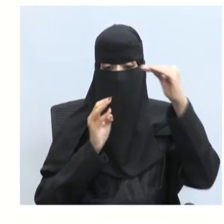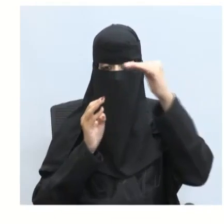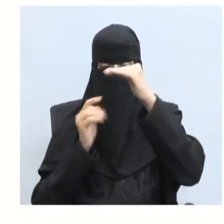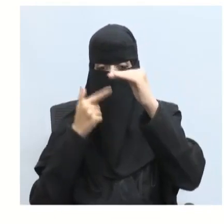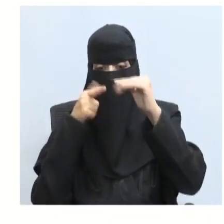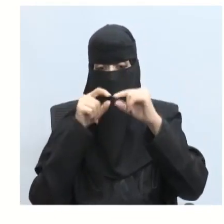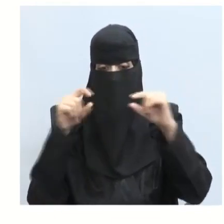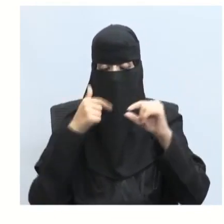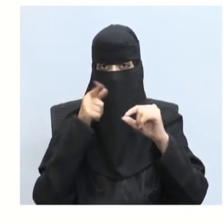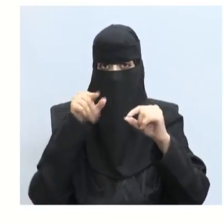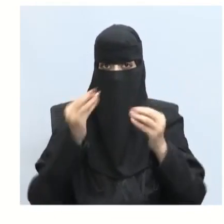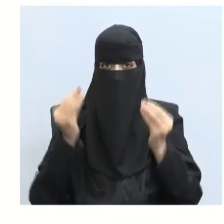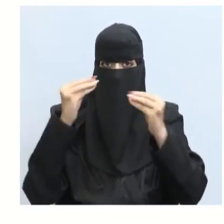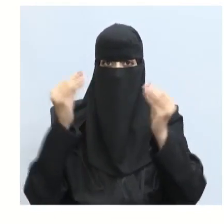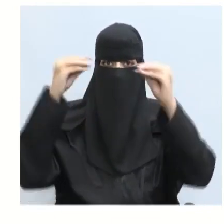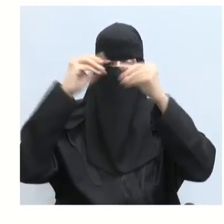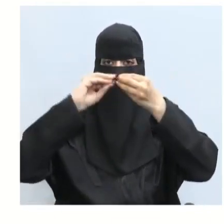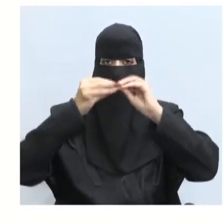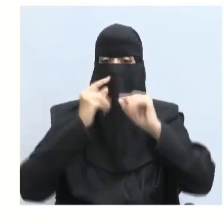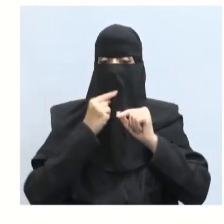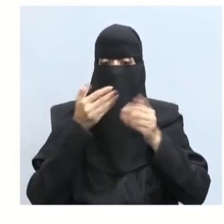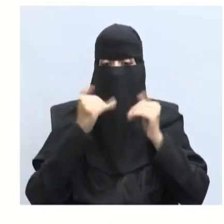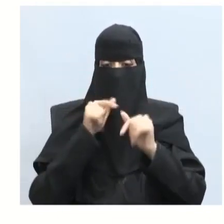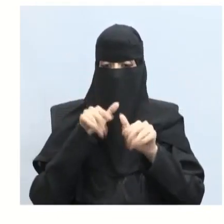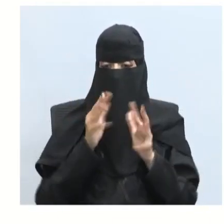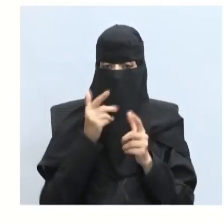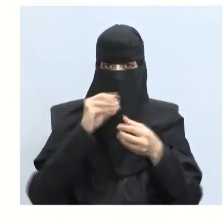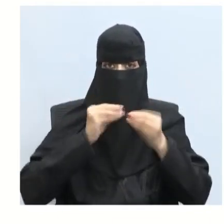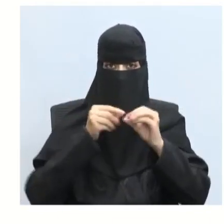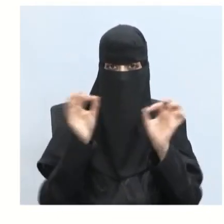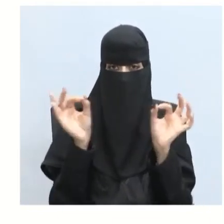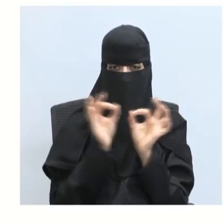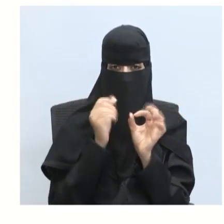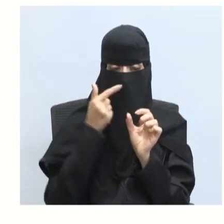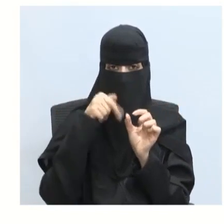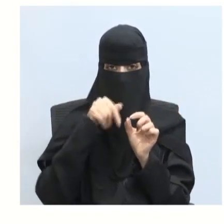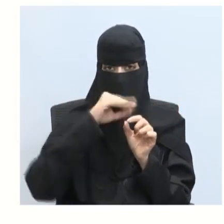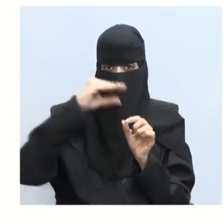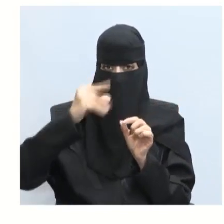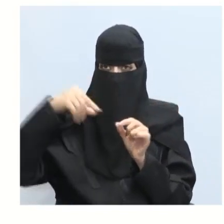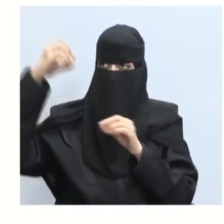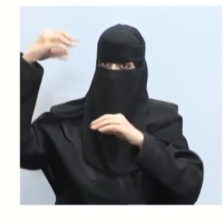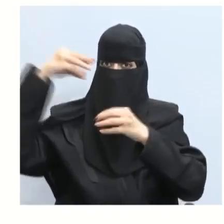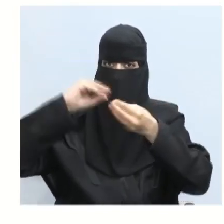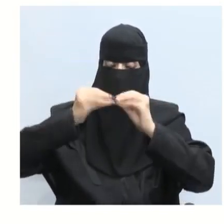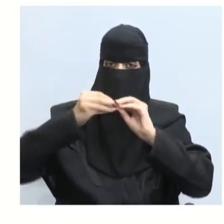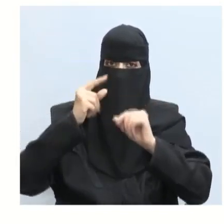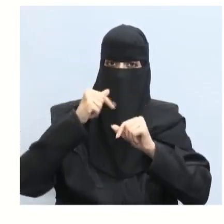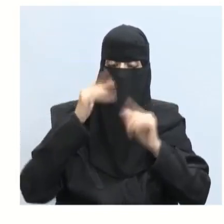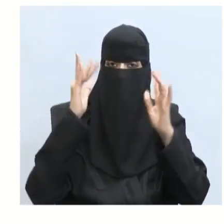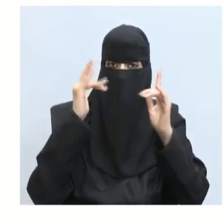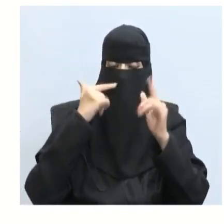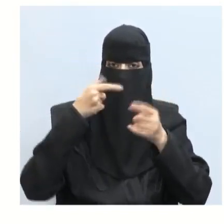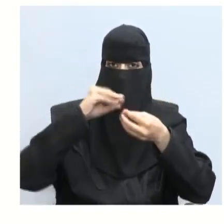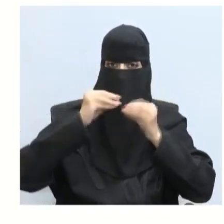نحو اللون الأحمر أي اللونين أقصر طول موجي الضوء الأخضر أم